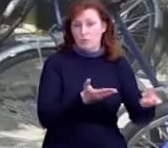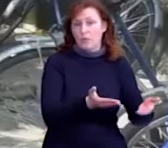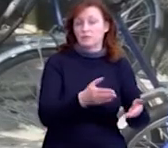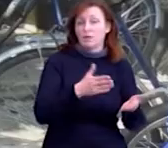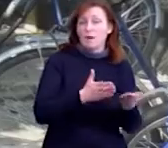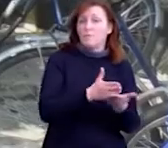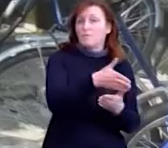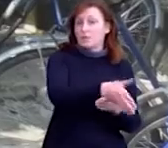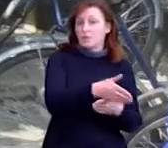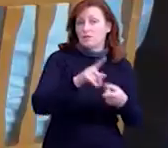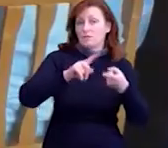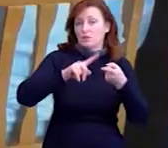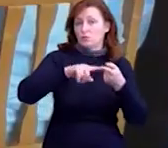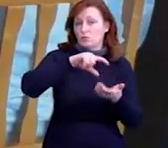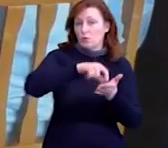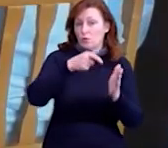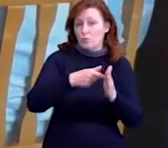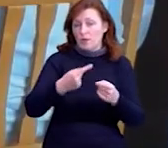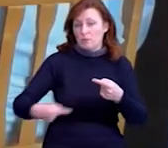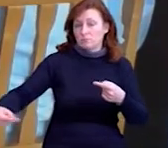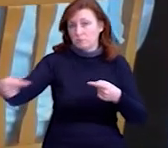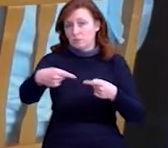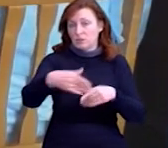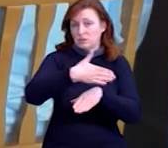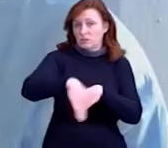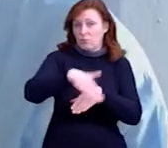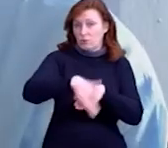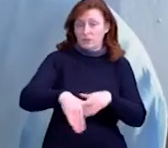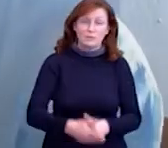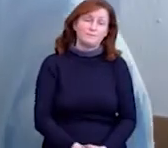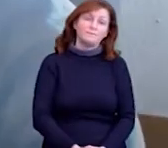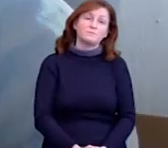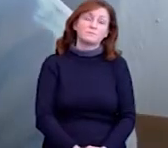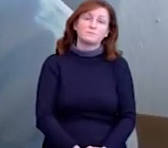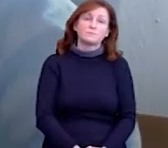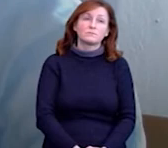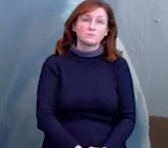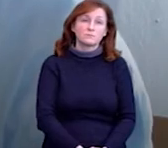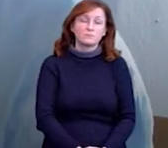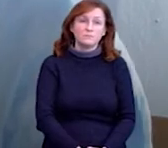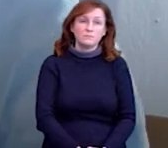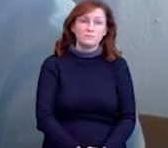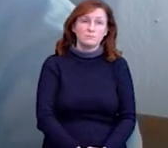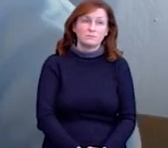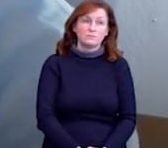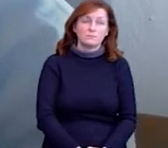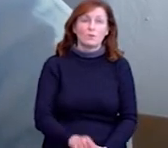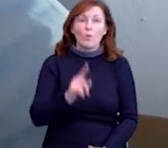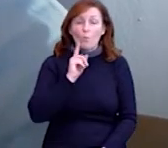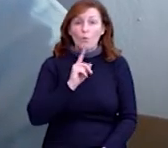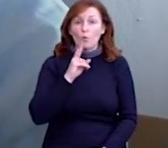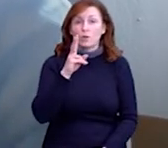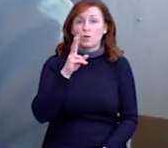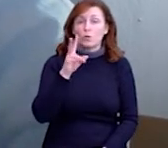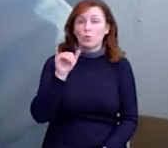кабінету тільки з вулиці. Його переобладнали з підсобних приміщень. Поки що роботи немає. В принципі, Кулаківський район, поки що